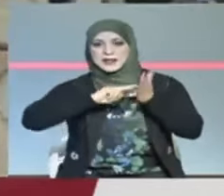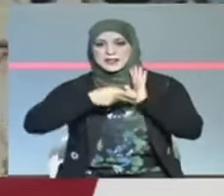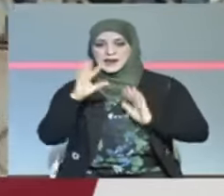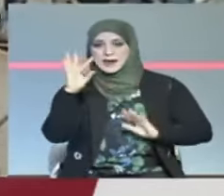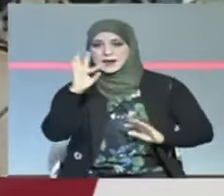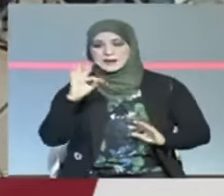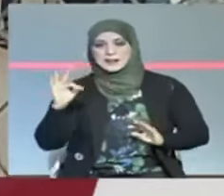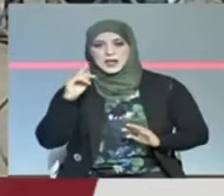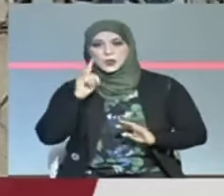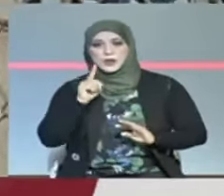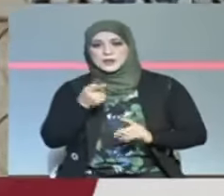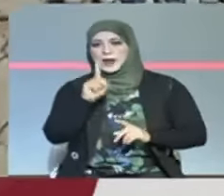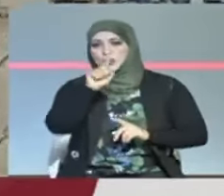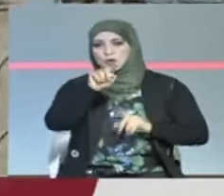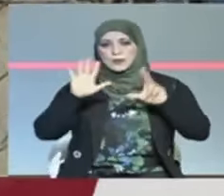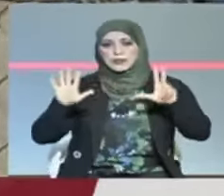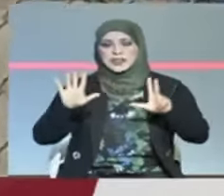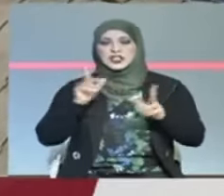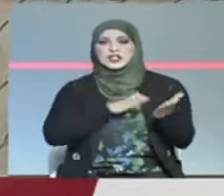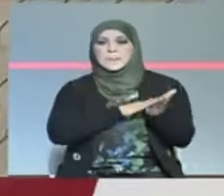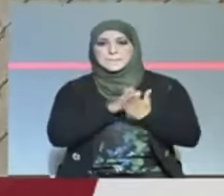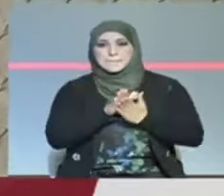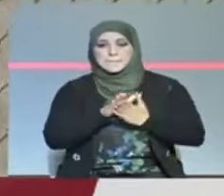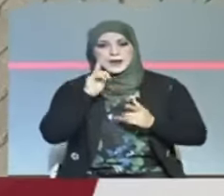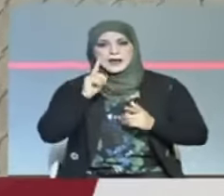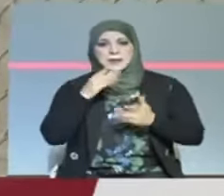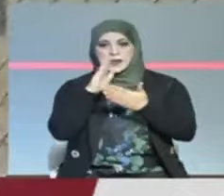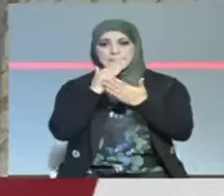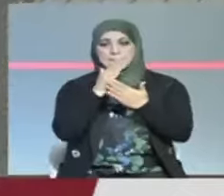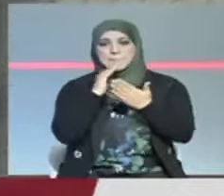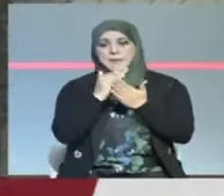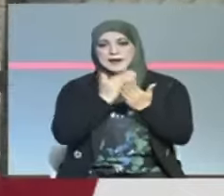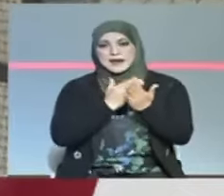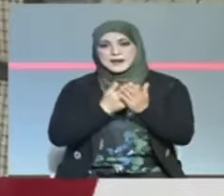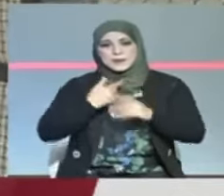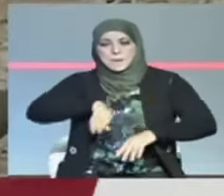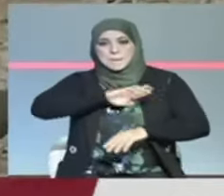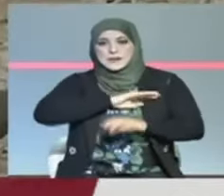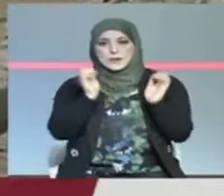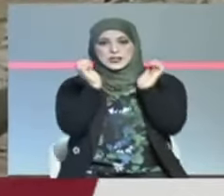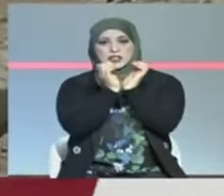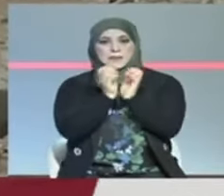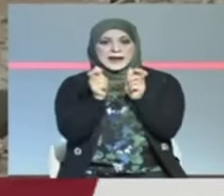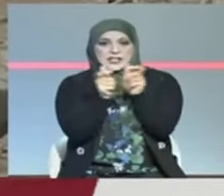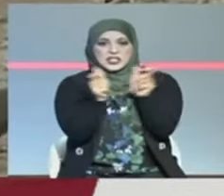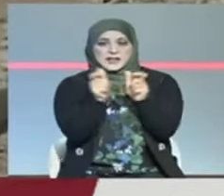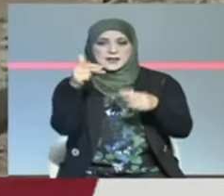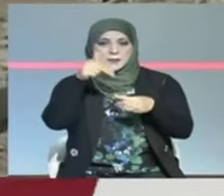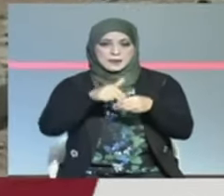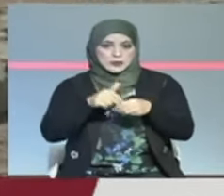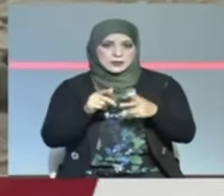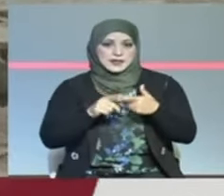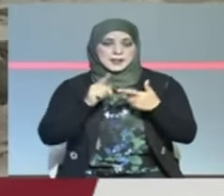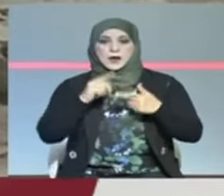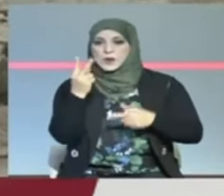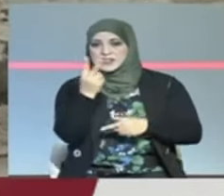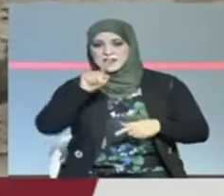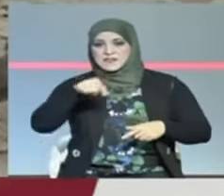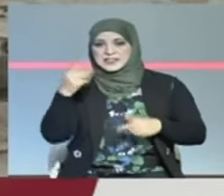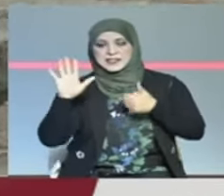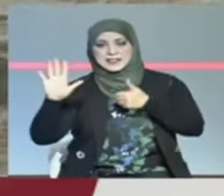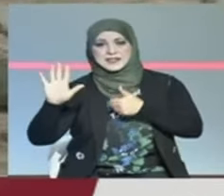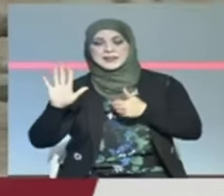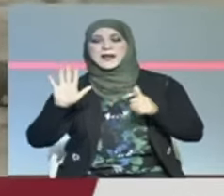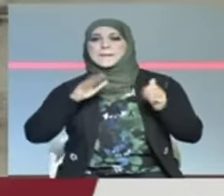منها رصد ثمانية عشر مليون دينار ضمن برنامج المسئولية المجتمعية للشركات البترولية واثنين فاصل